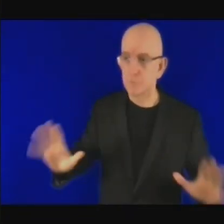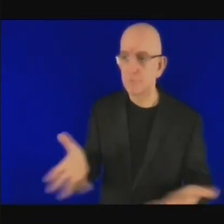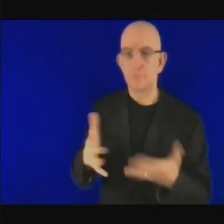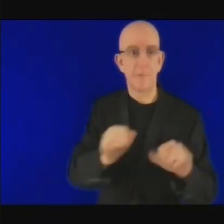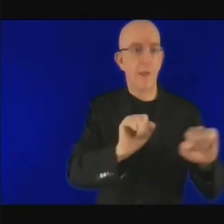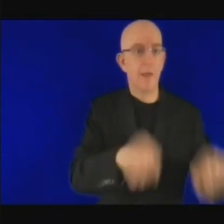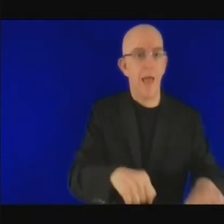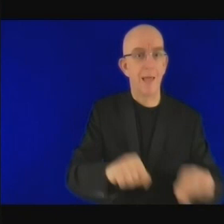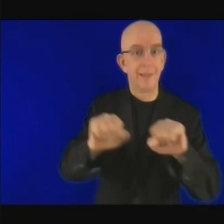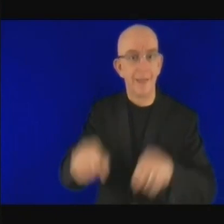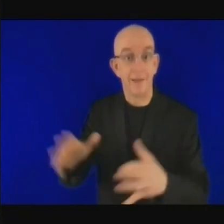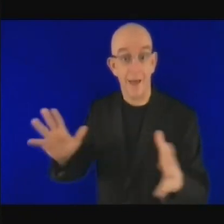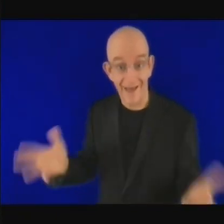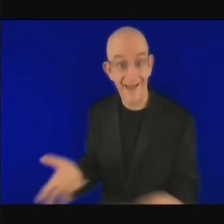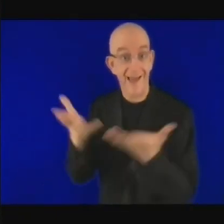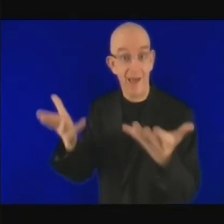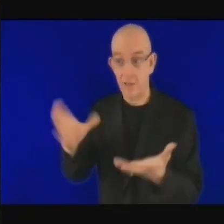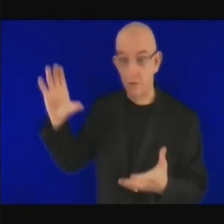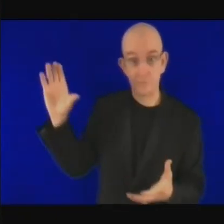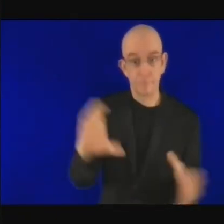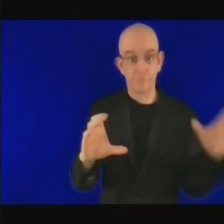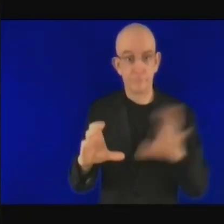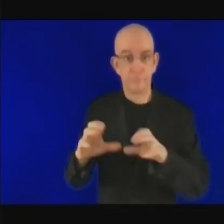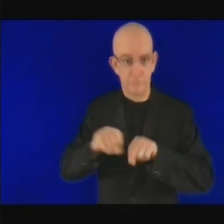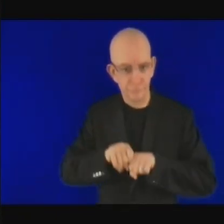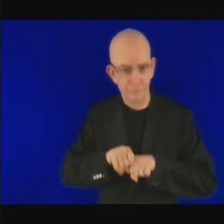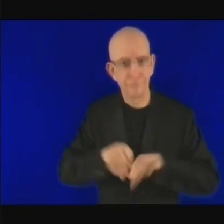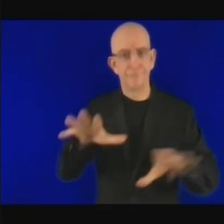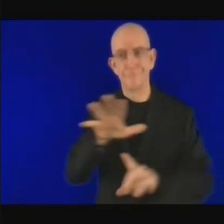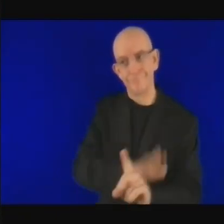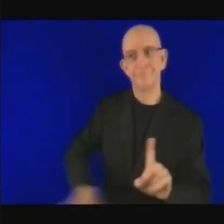Afrique et si nous voulons aller un peu plus loin